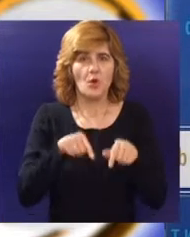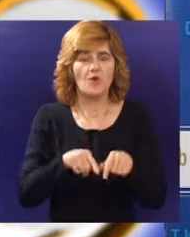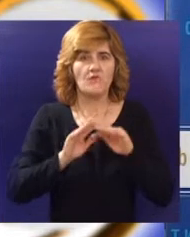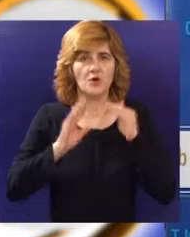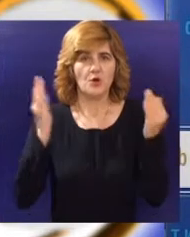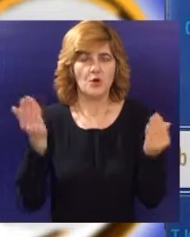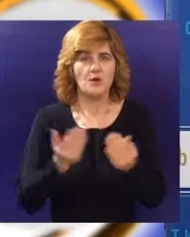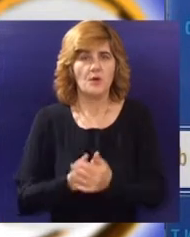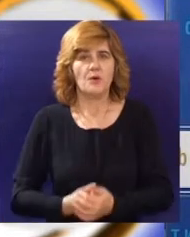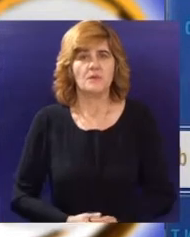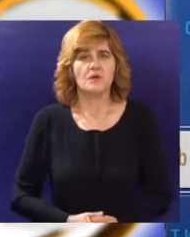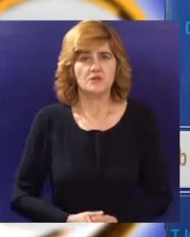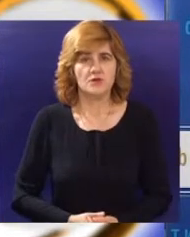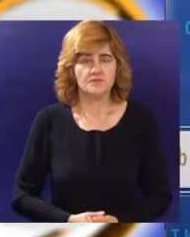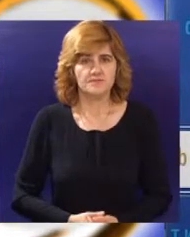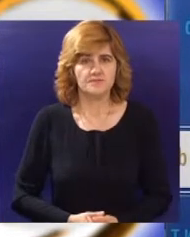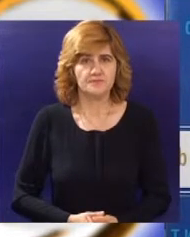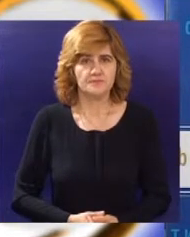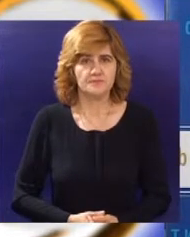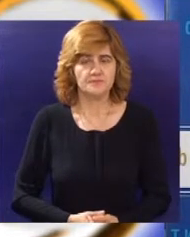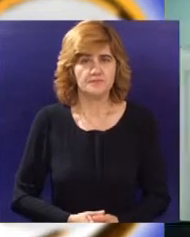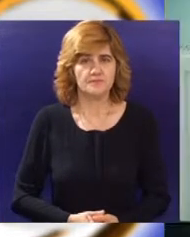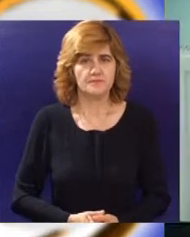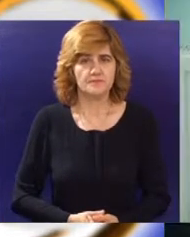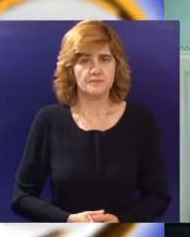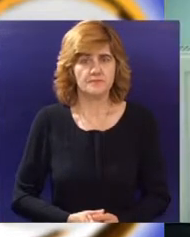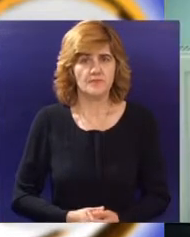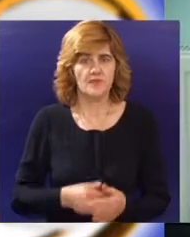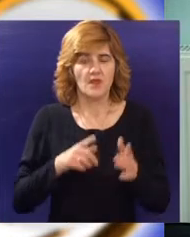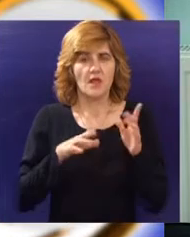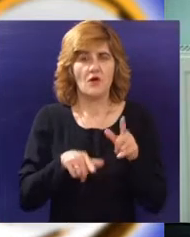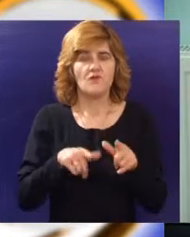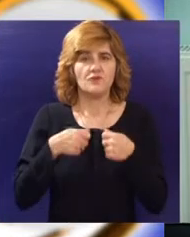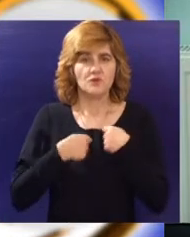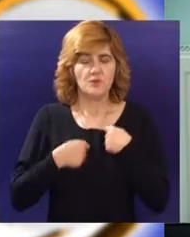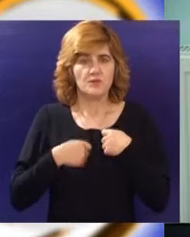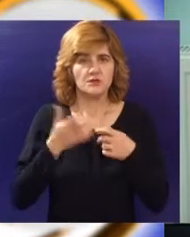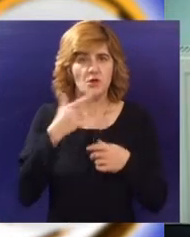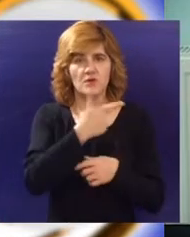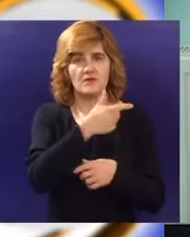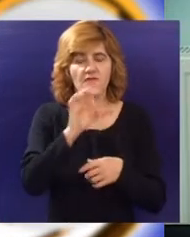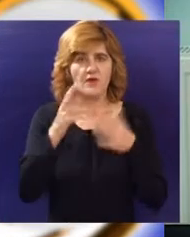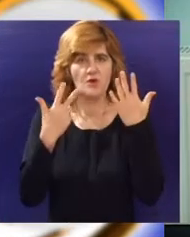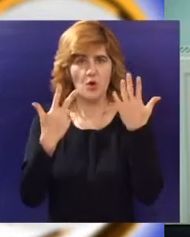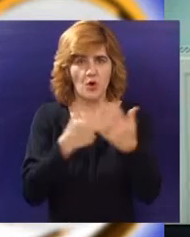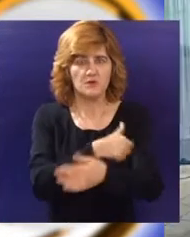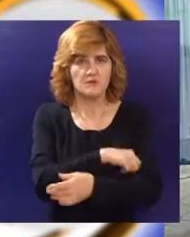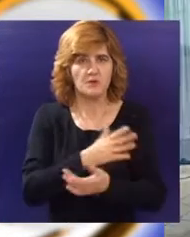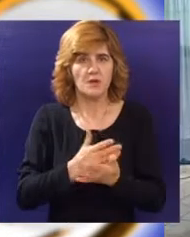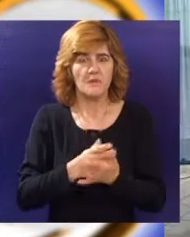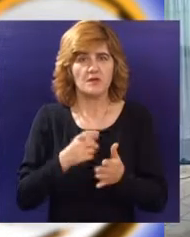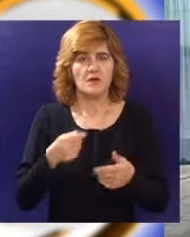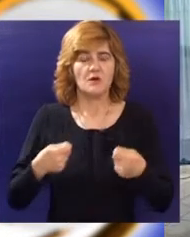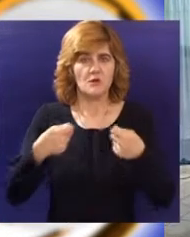ovoj prostoriji, znači u prostoriji City Press Room-a. JCI Subotica od 2008. godine aktivno